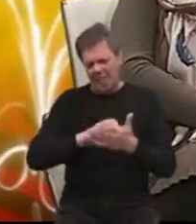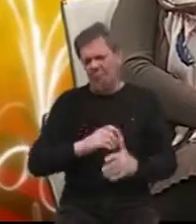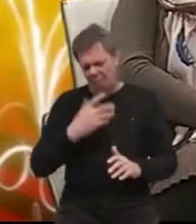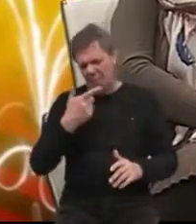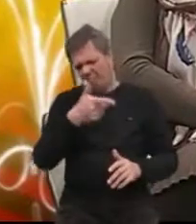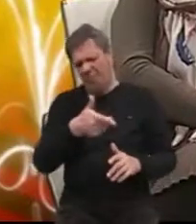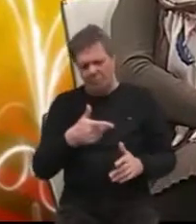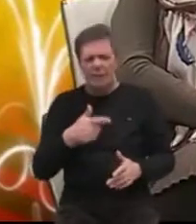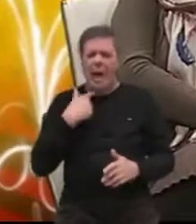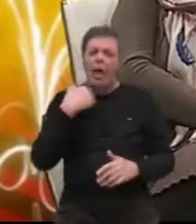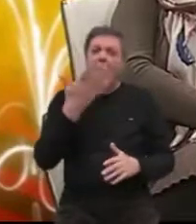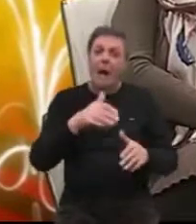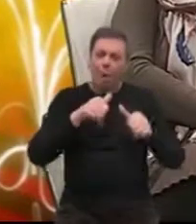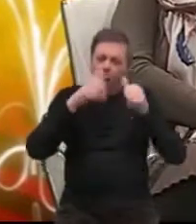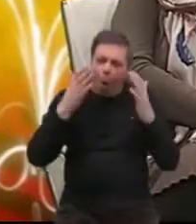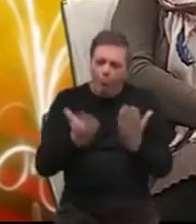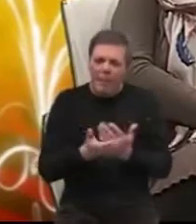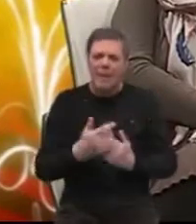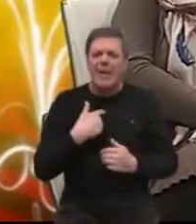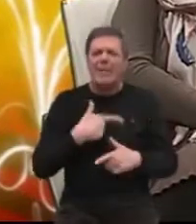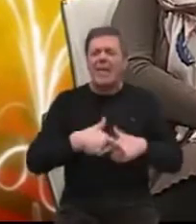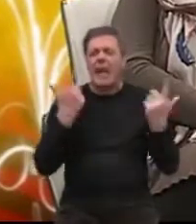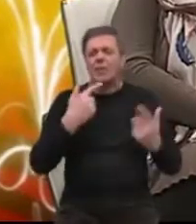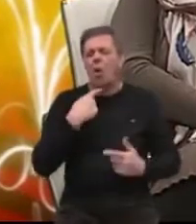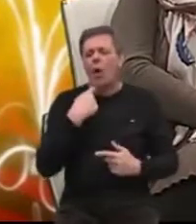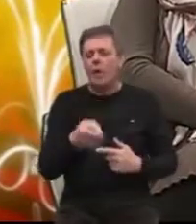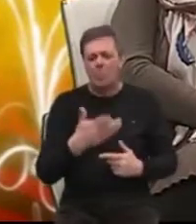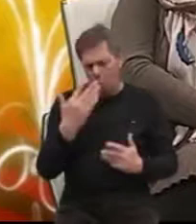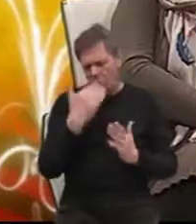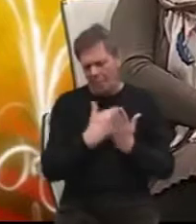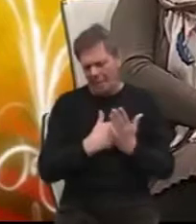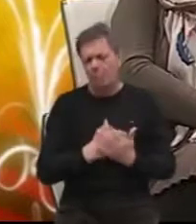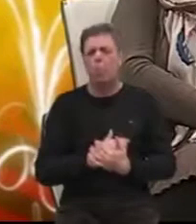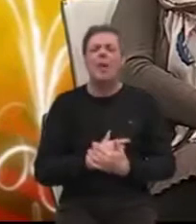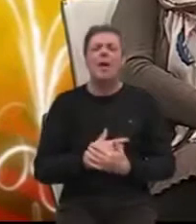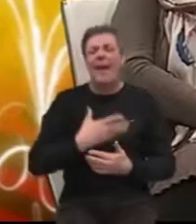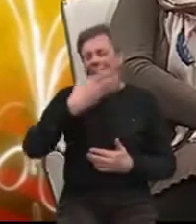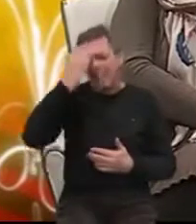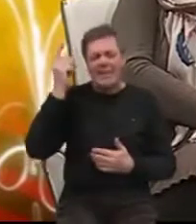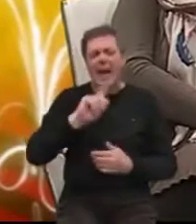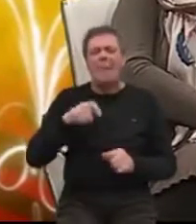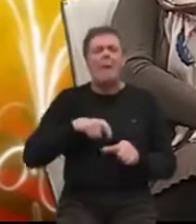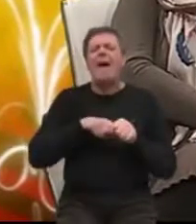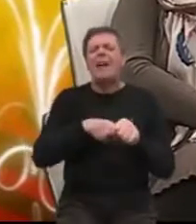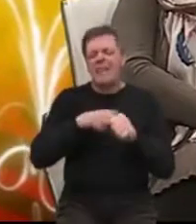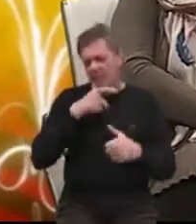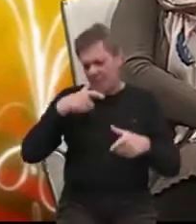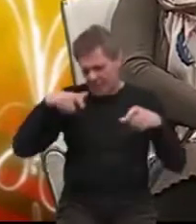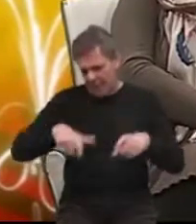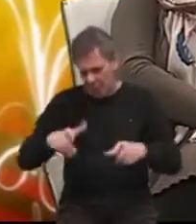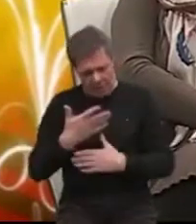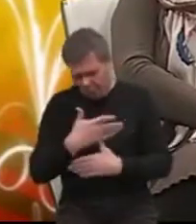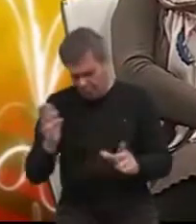dajemo nekakav oblik i da jasno kažemo da u principu demencija nema veze sa starosti.